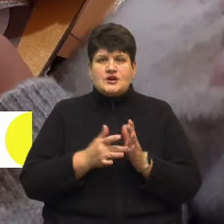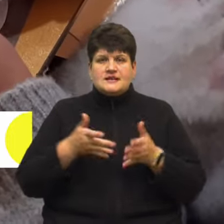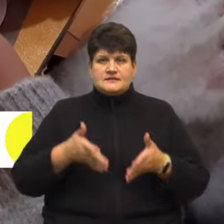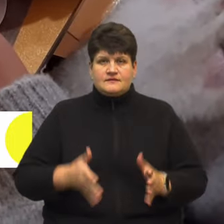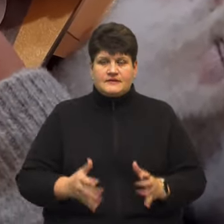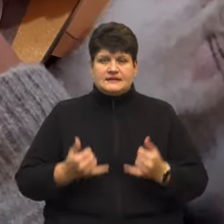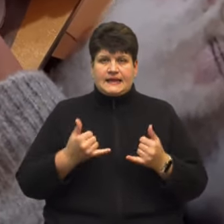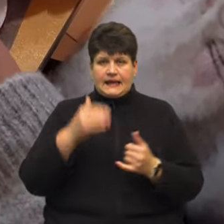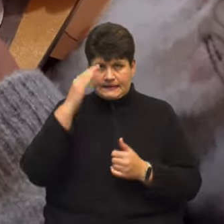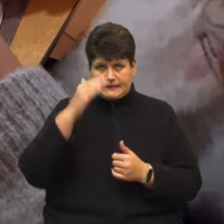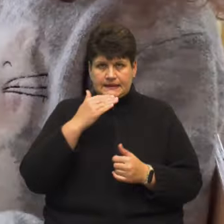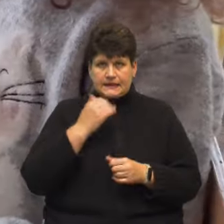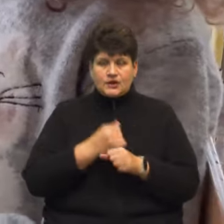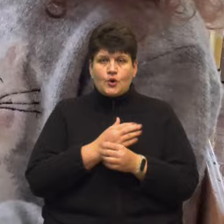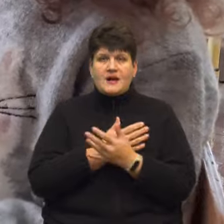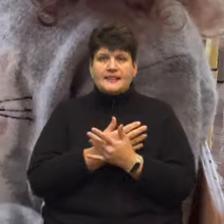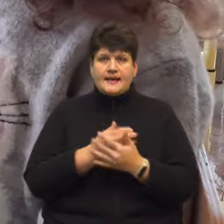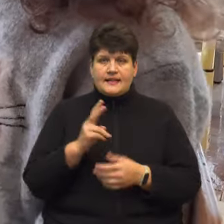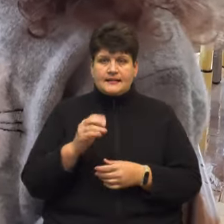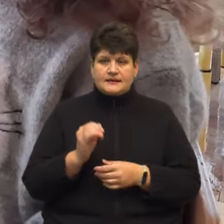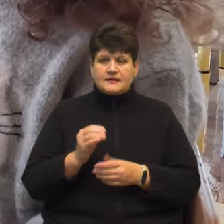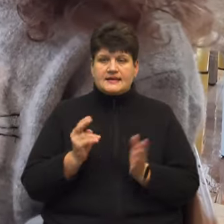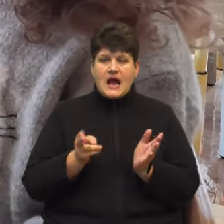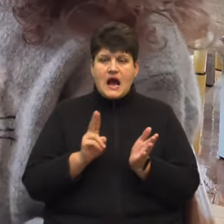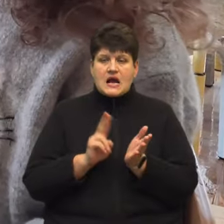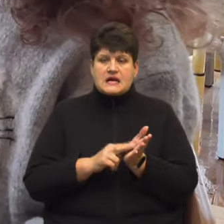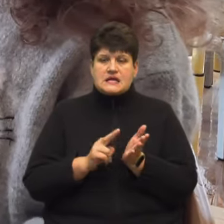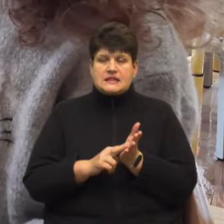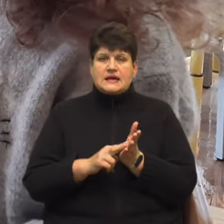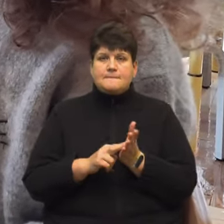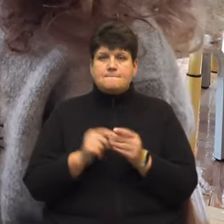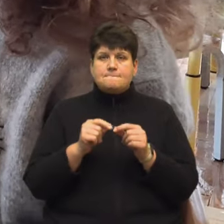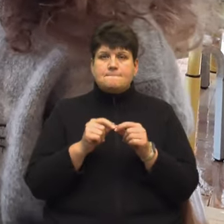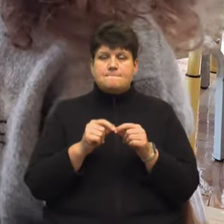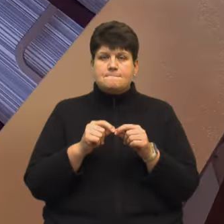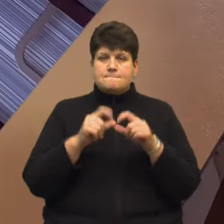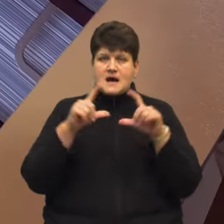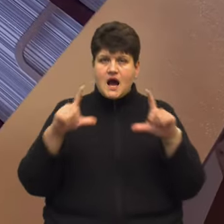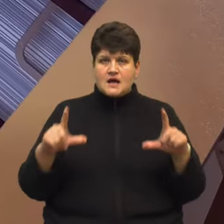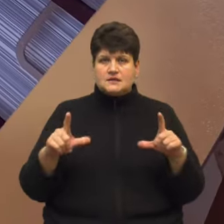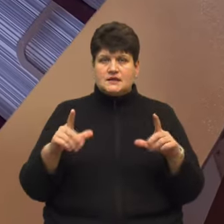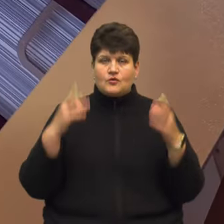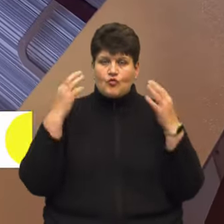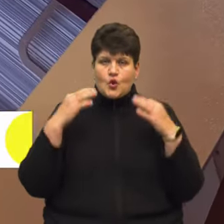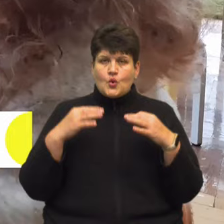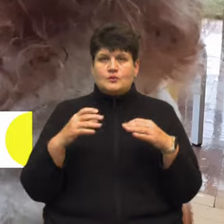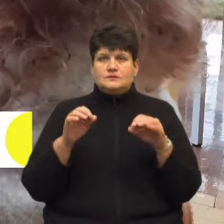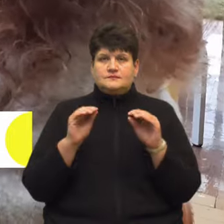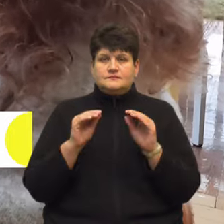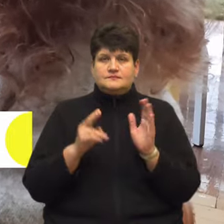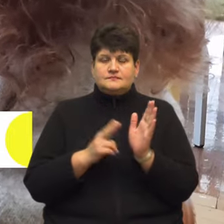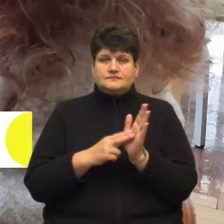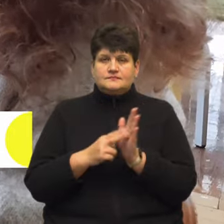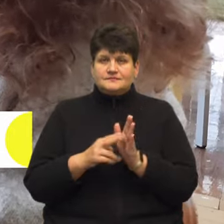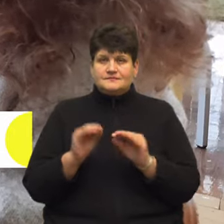-тато роблю ангелико. Я клеїла бантик, волосечко, крила. З любов